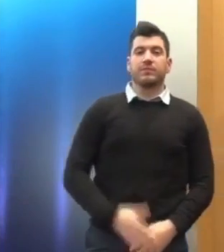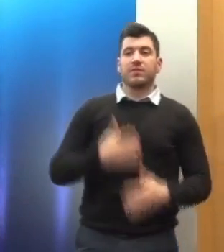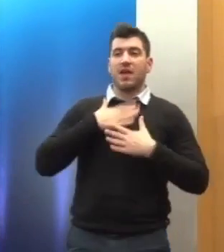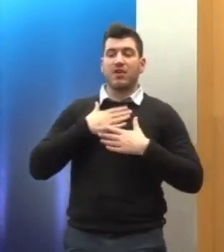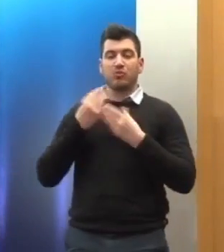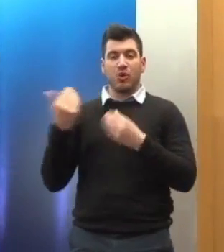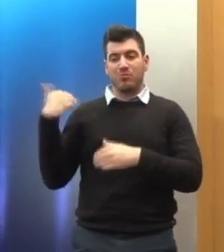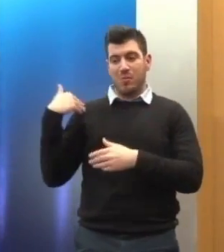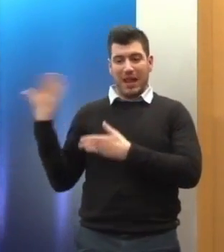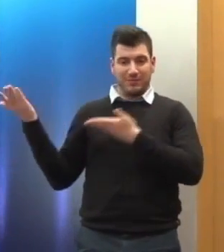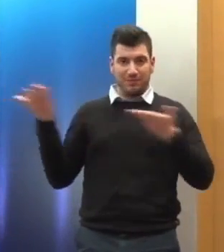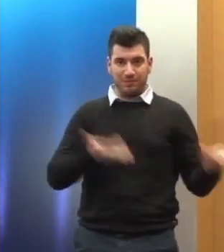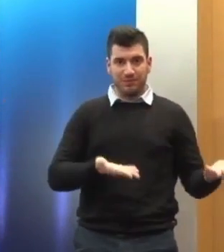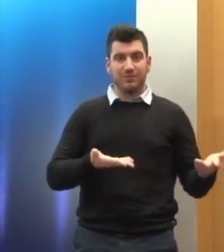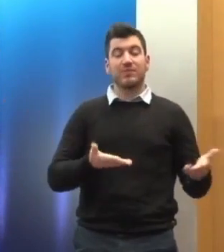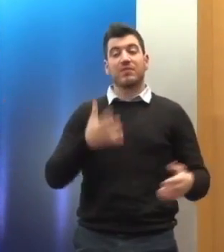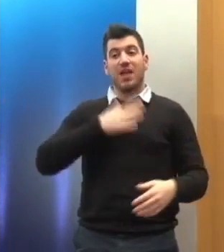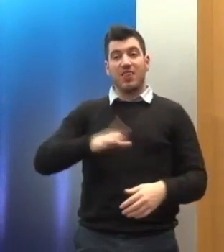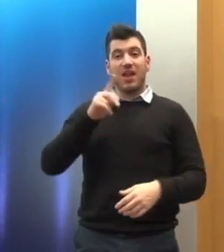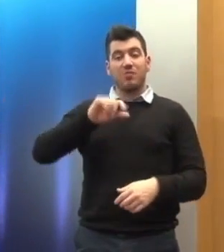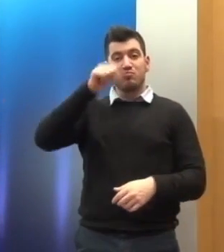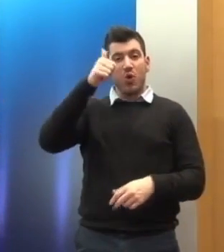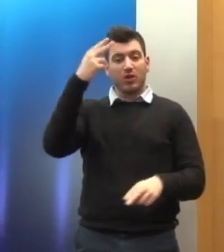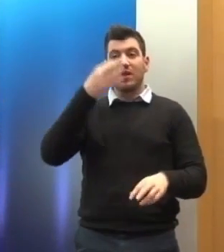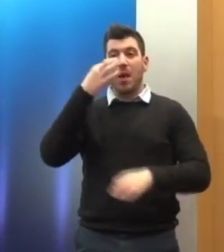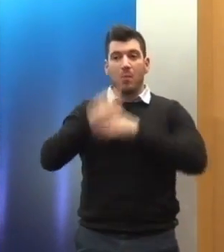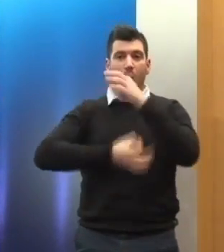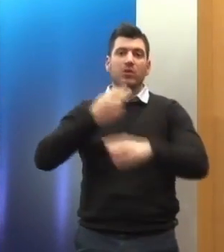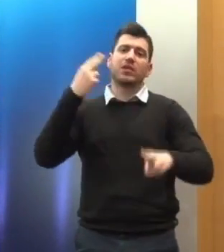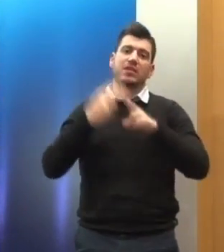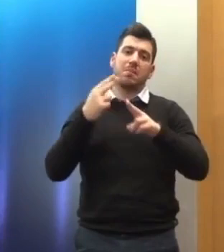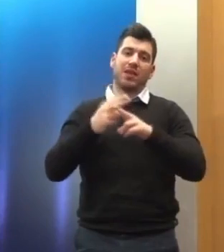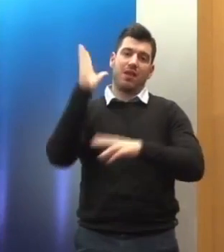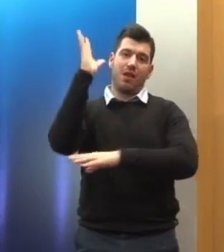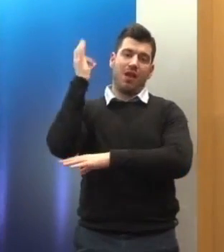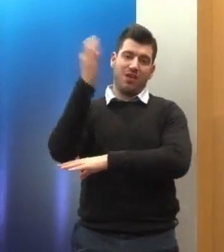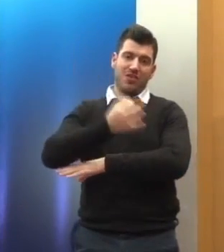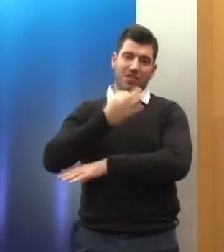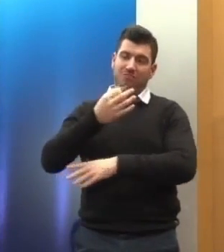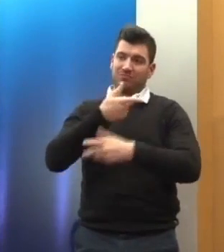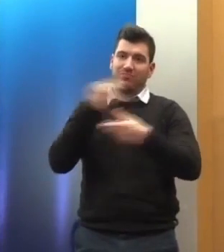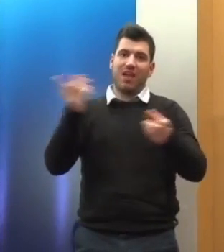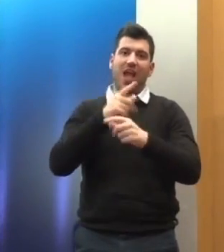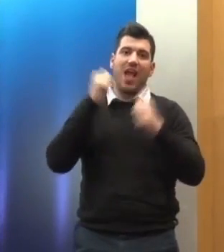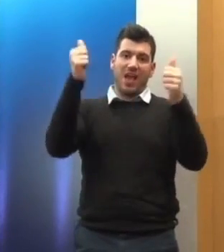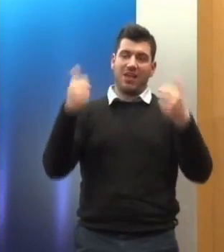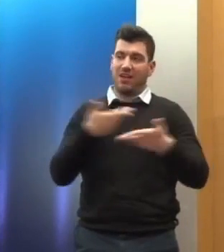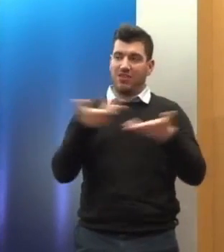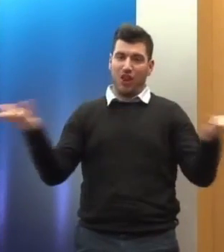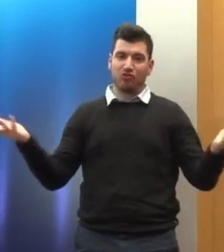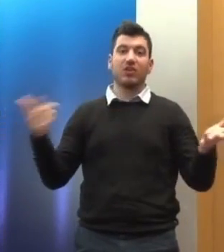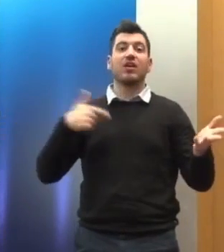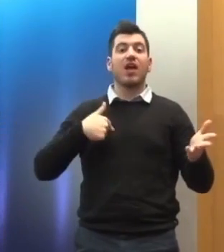Ευχαριστώ για την πρόσκληση και θα ήθελα πρώτα απ' όλα να αναδείξω τη σημασία της σημερινής εκδήλωσης. Υπηρετώ το χώρο των ανθρωπίων δικαιωμάτων από το 1991